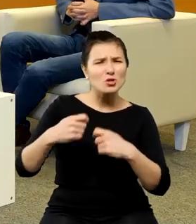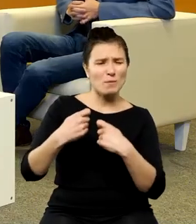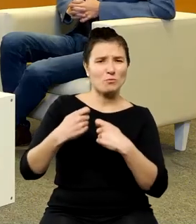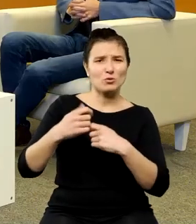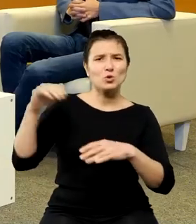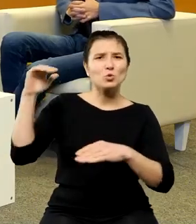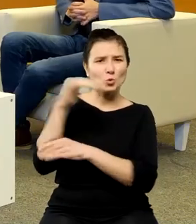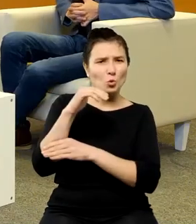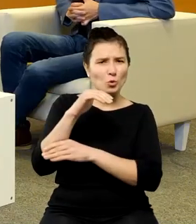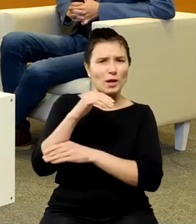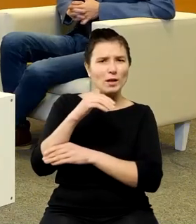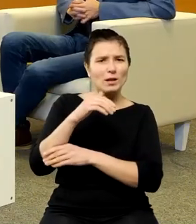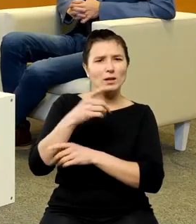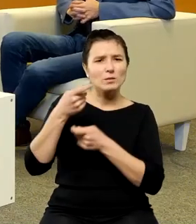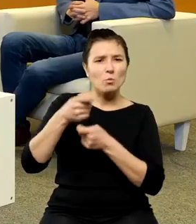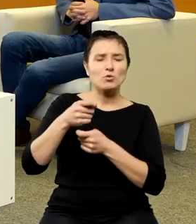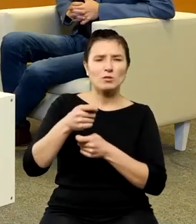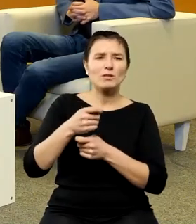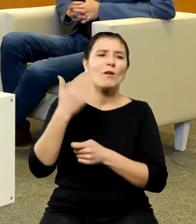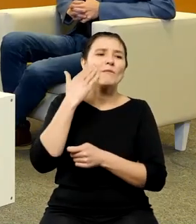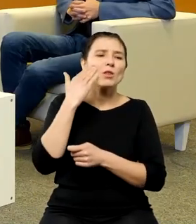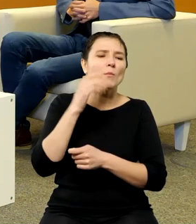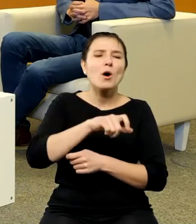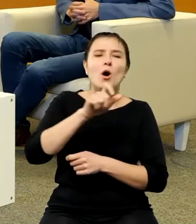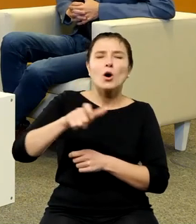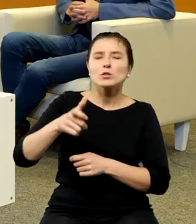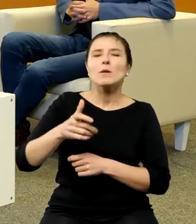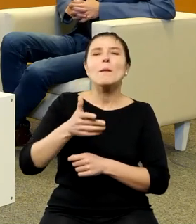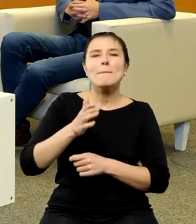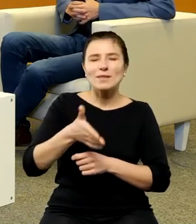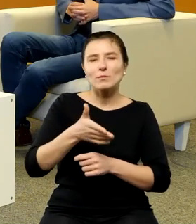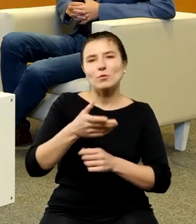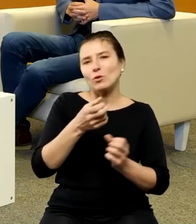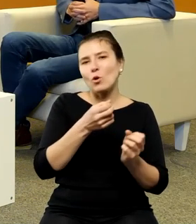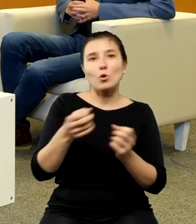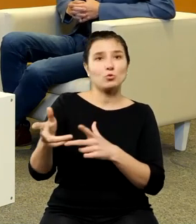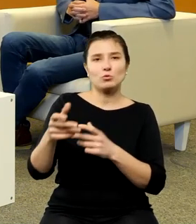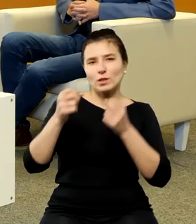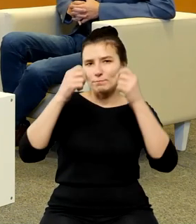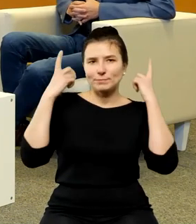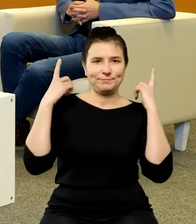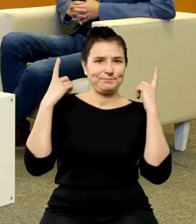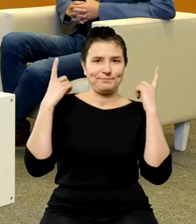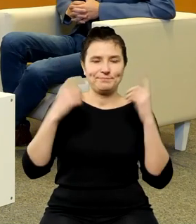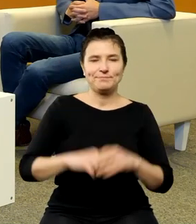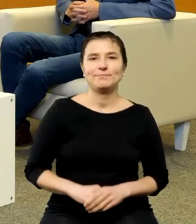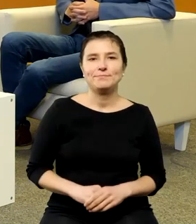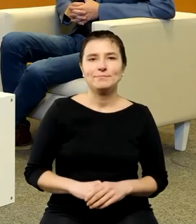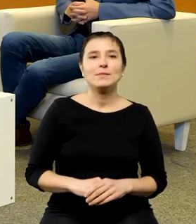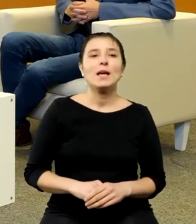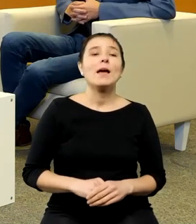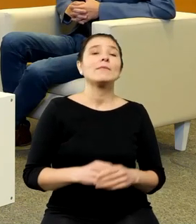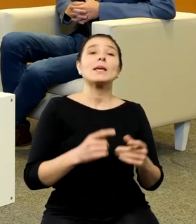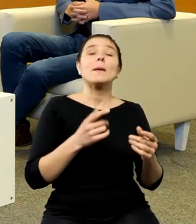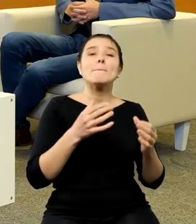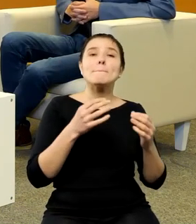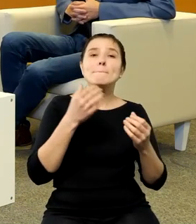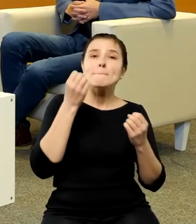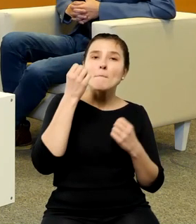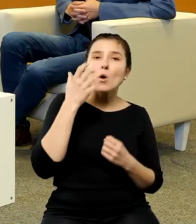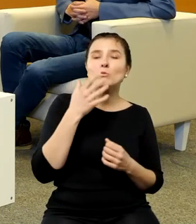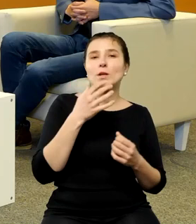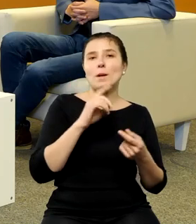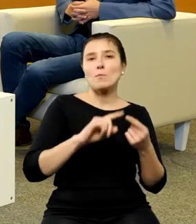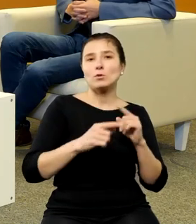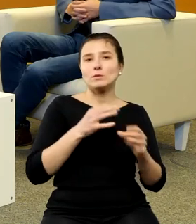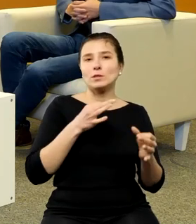podświadomie albo świadomie odrzucane więc w takiej mądrej polityce historycznej czy właśnie w kwestiach pamięci